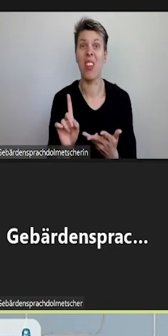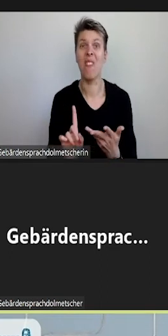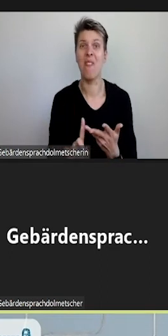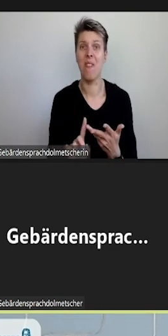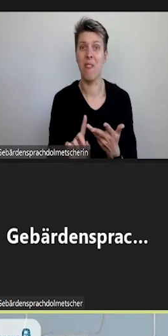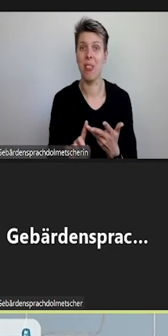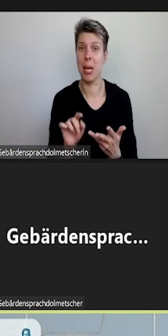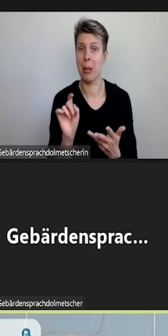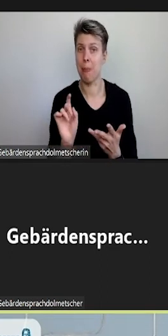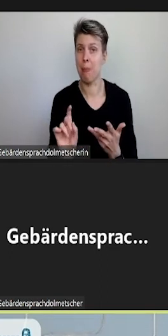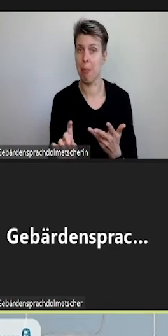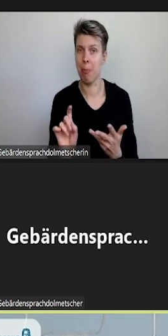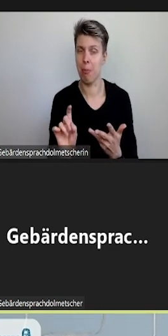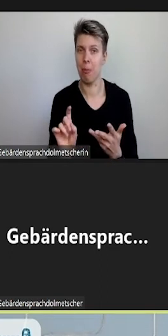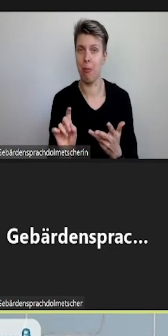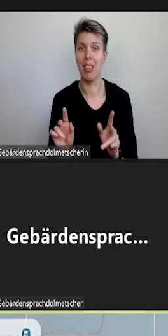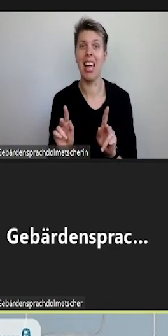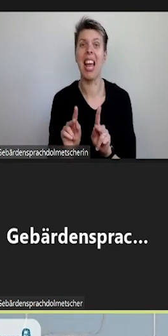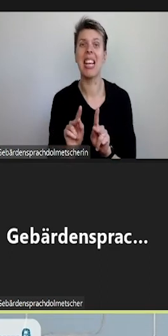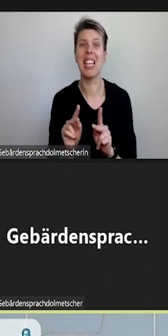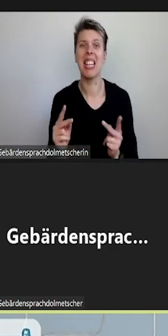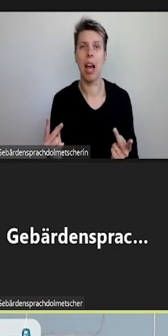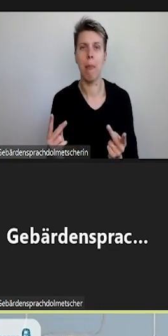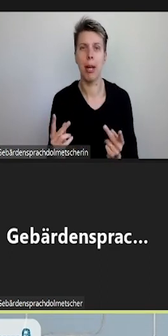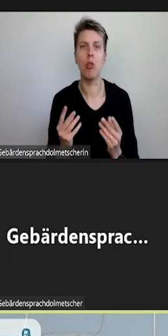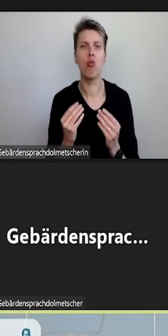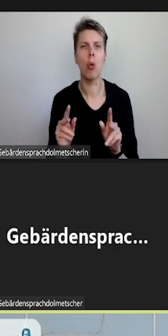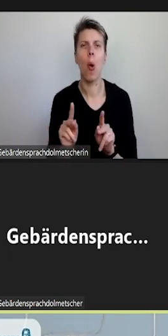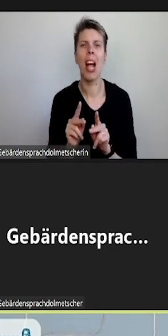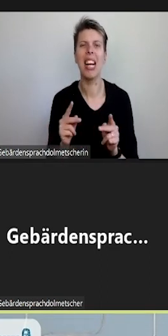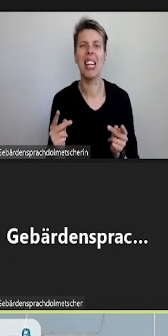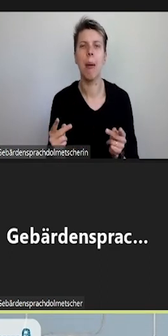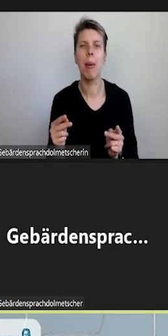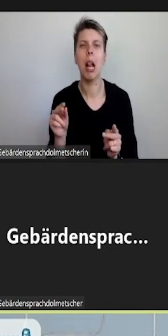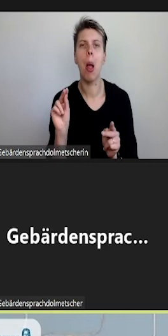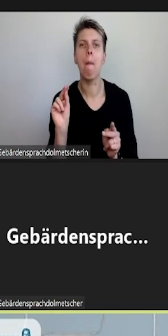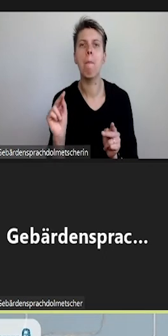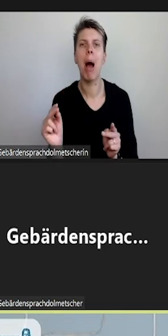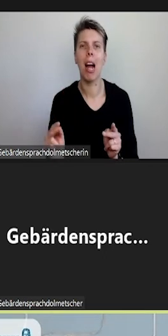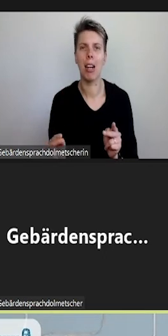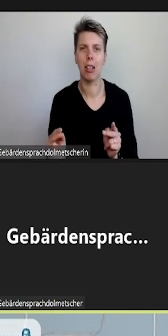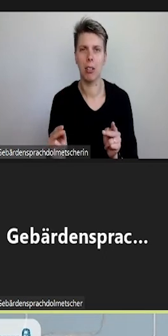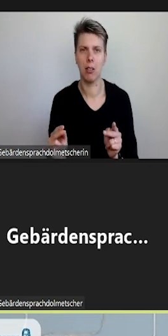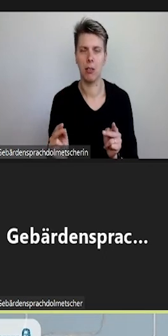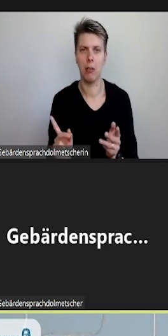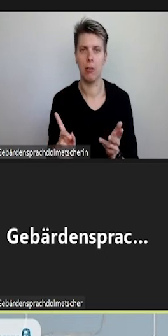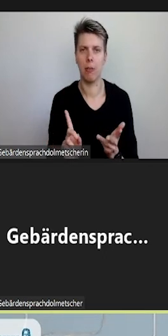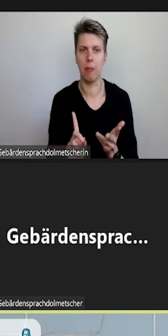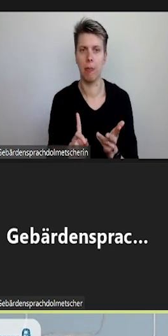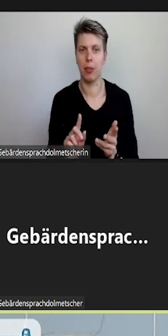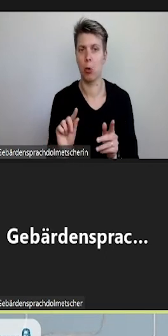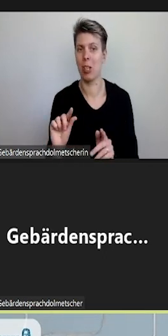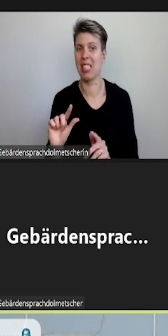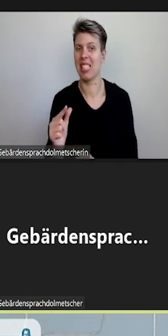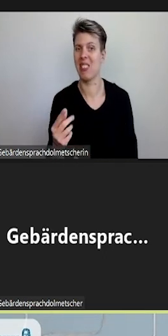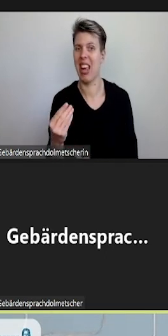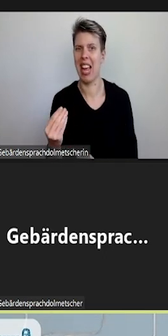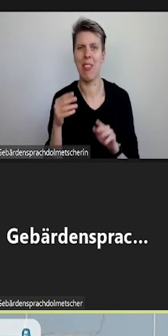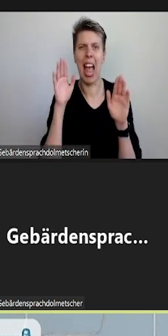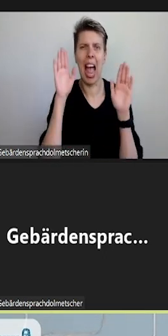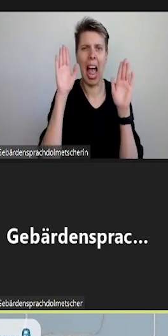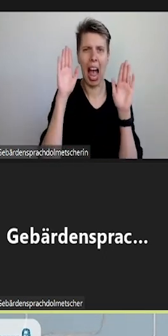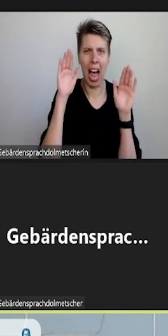für ein Kapitel, wenn Kapitelmarken gesetzt wurden in Videos. Und dann gibt es noch zwei Icons, ein Hase und